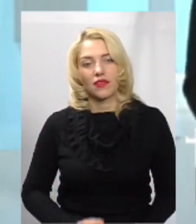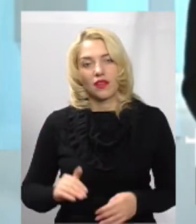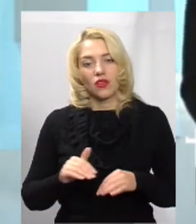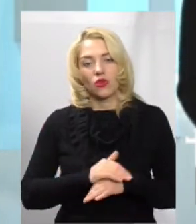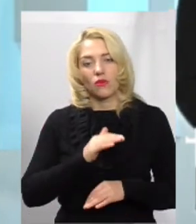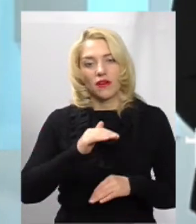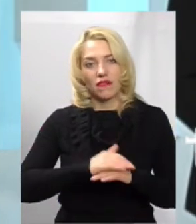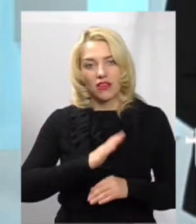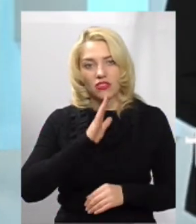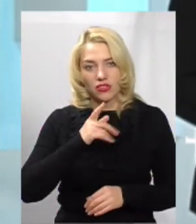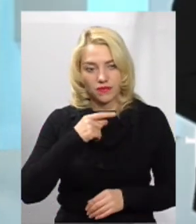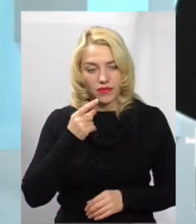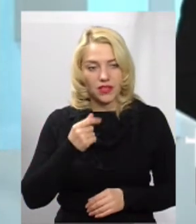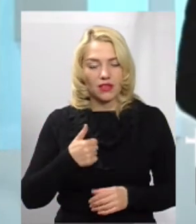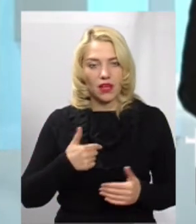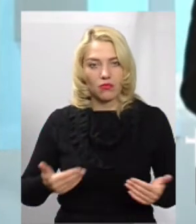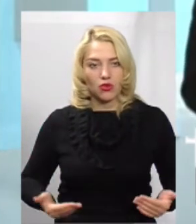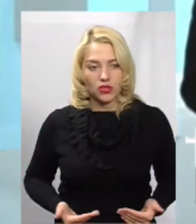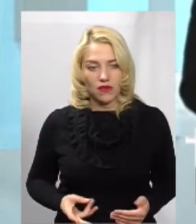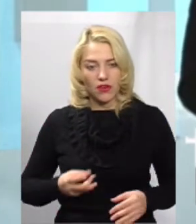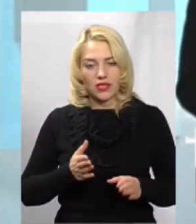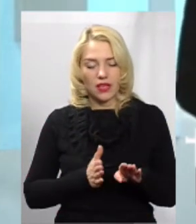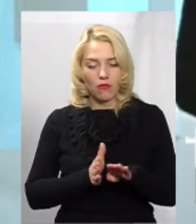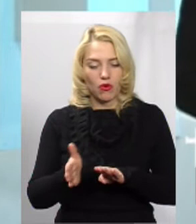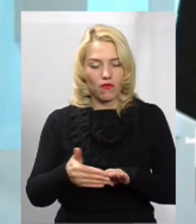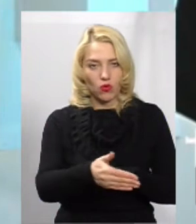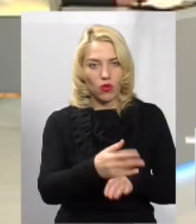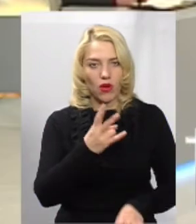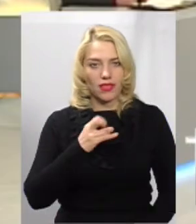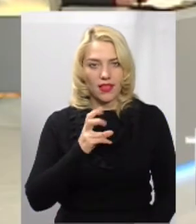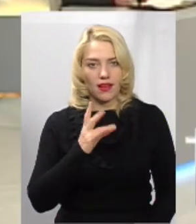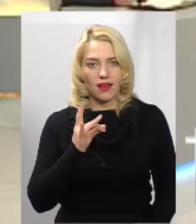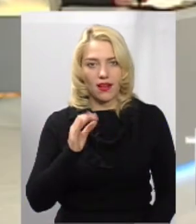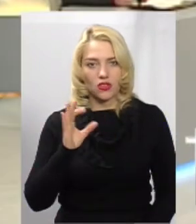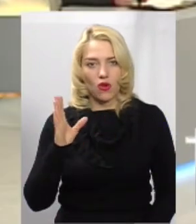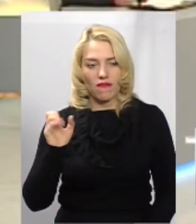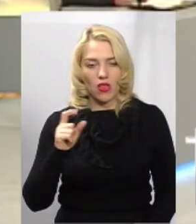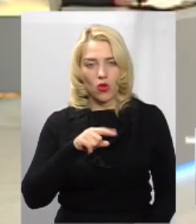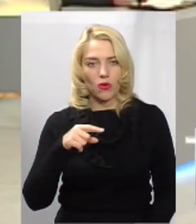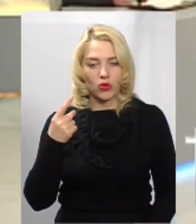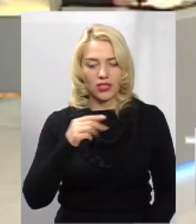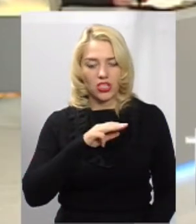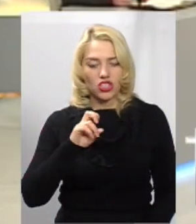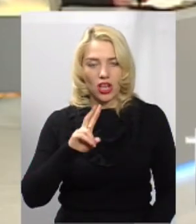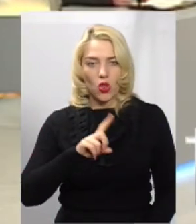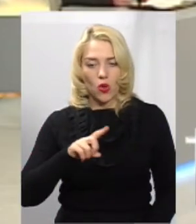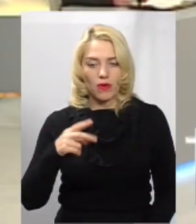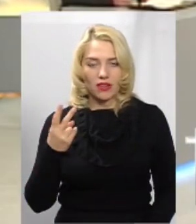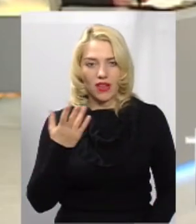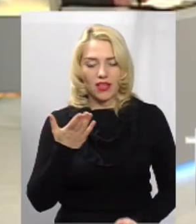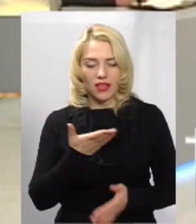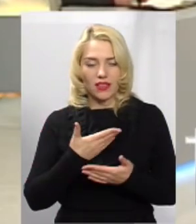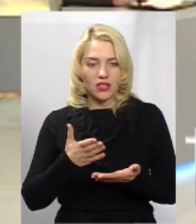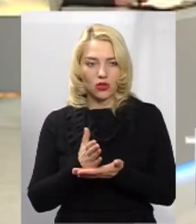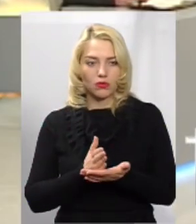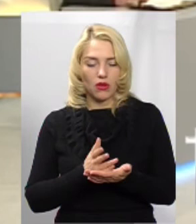Доброго вечора. Я проживаю з вулок Некрасова 1. Жерк номер 2, який нас обслуговує, обіцяє